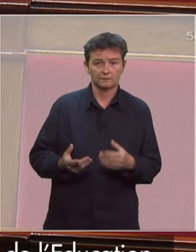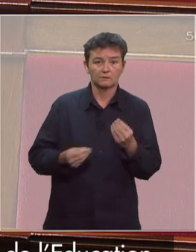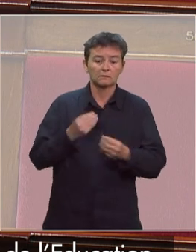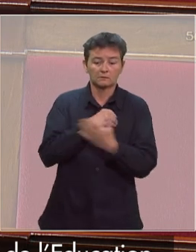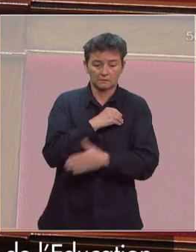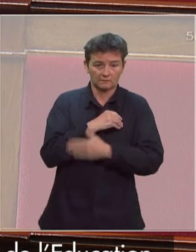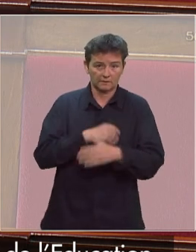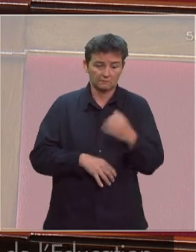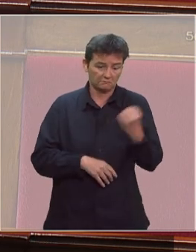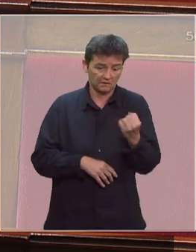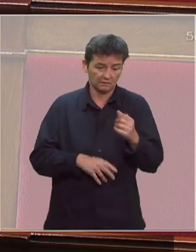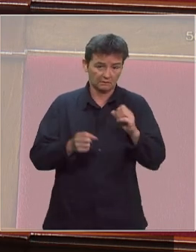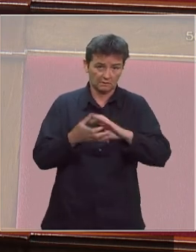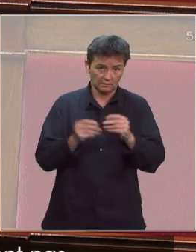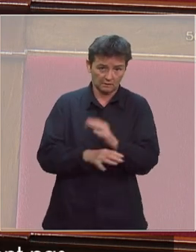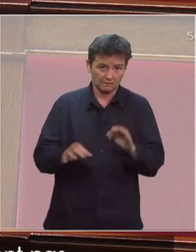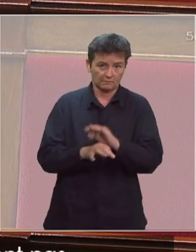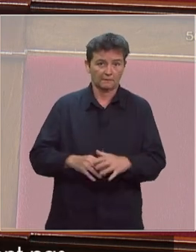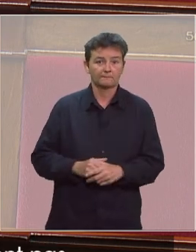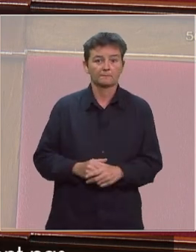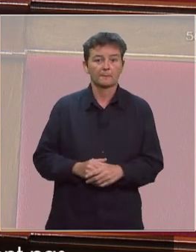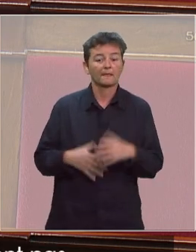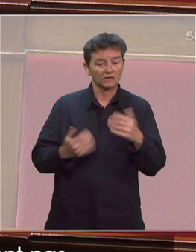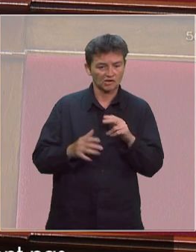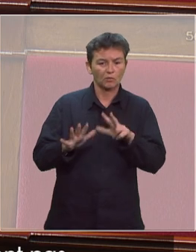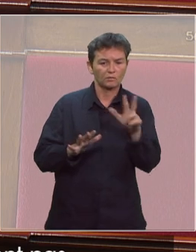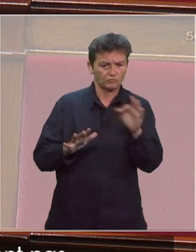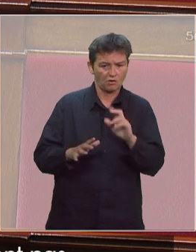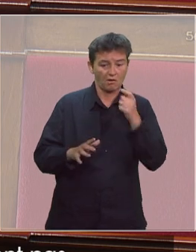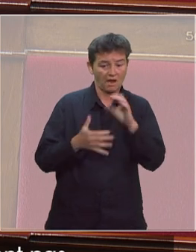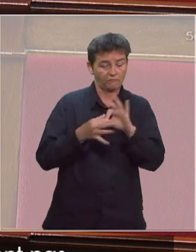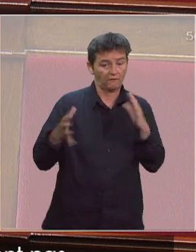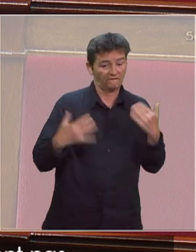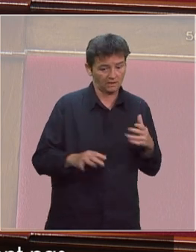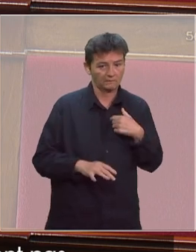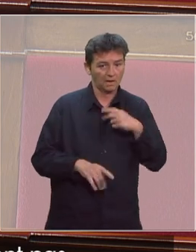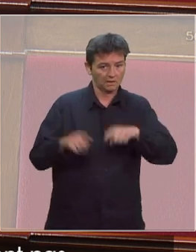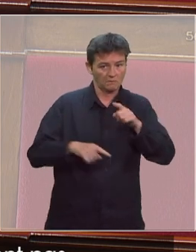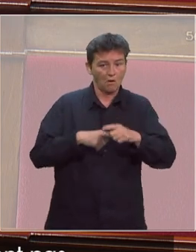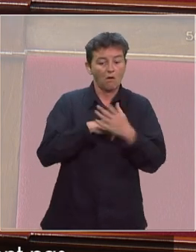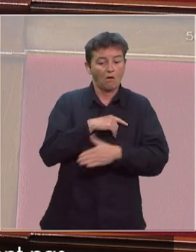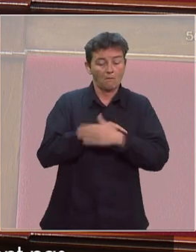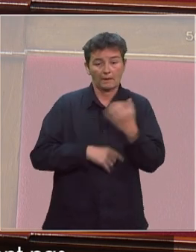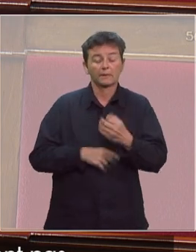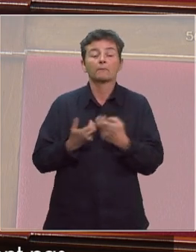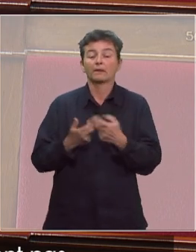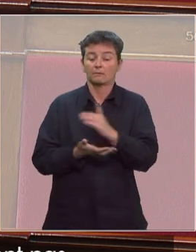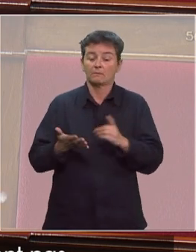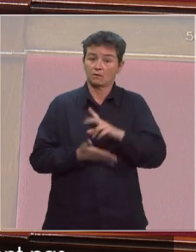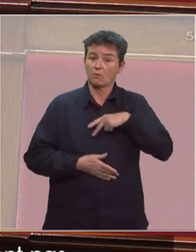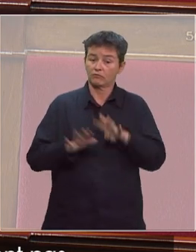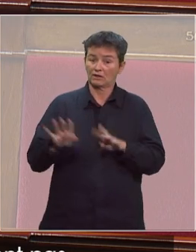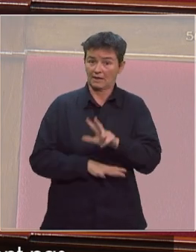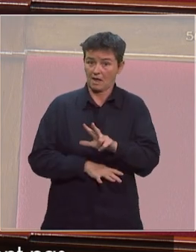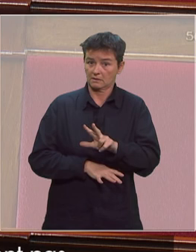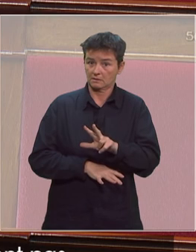admettez déjà avoir perdu le contact avec 8% des élèves mais dans bien des territoires c'est beaucoup plus dans mon seul département de la Seine-Saint-Denis